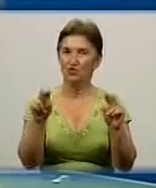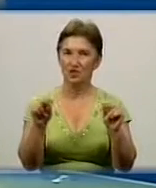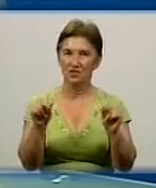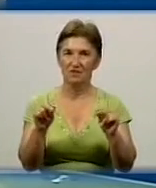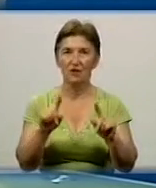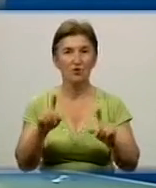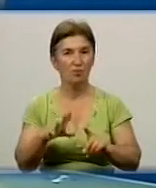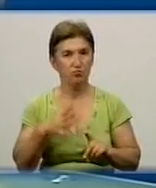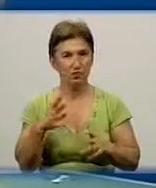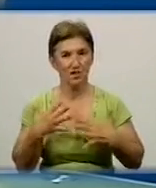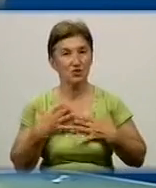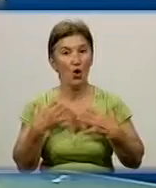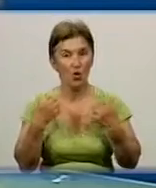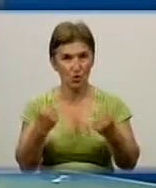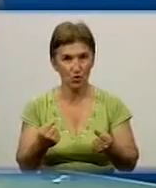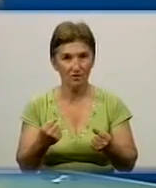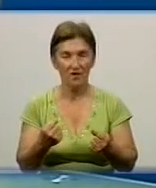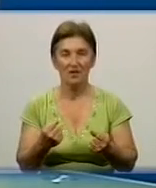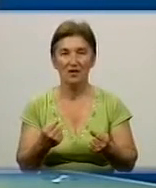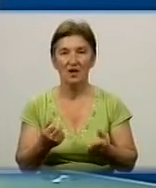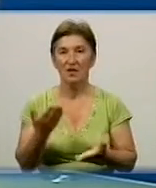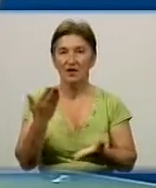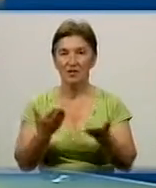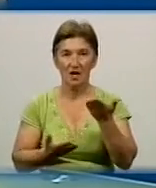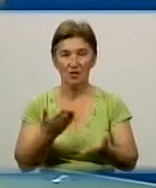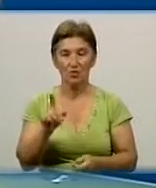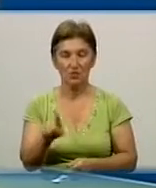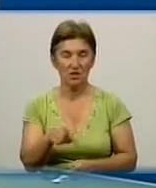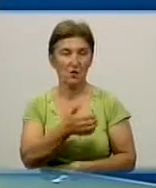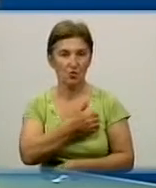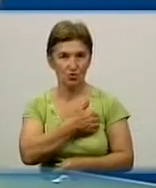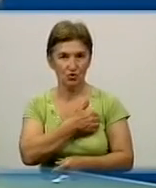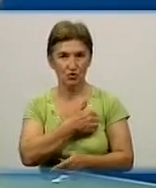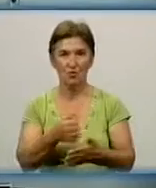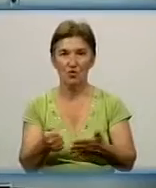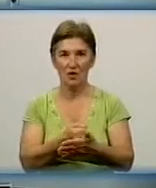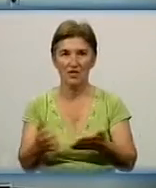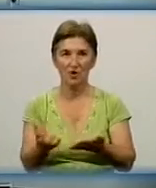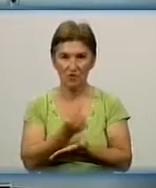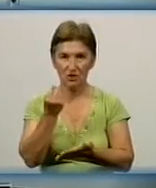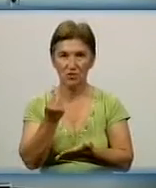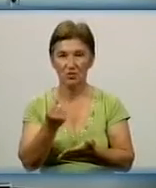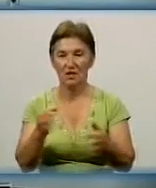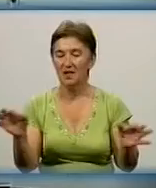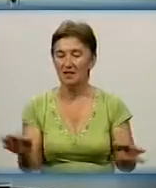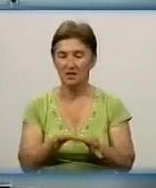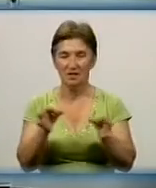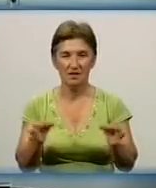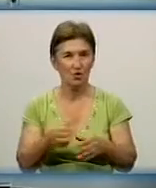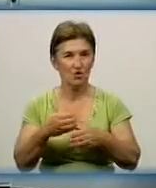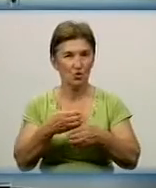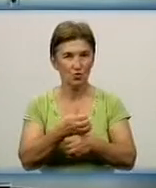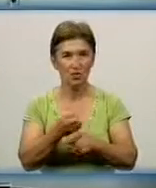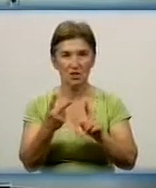щоб вони були здорові, бо людина тоді щасна. Якщо ми це хочемо досягнути реформою, то тоді ніяких скорочень на другому рівні